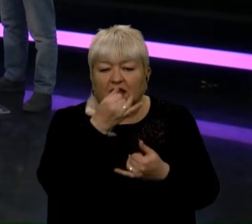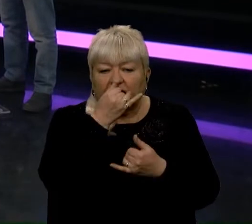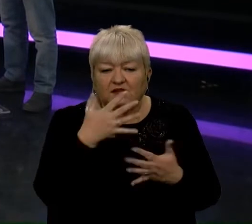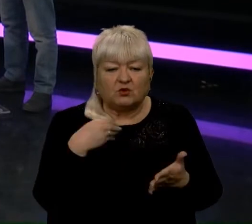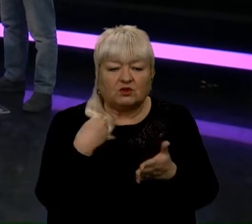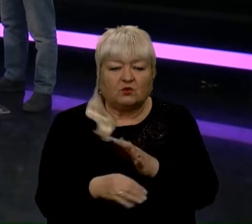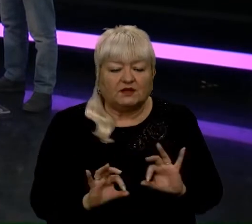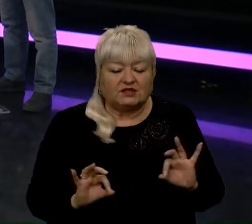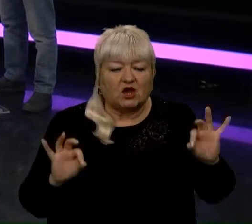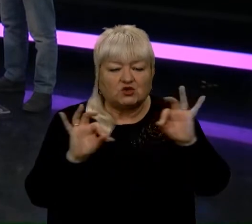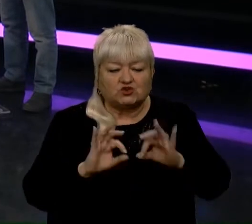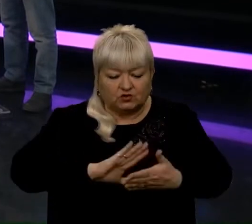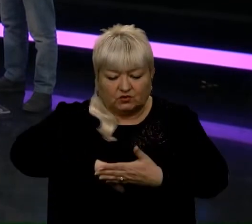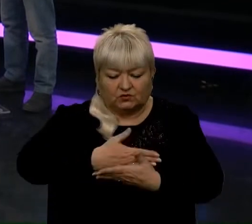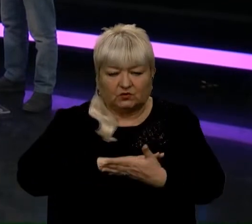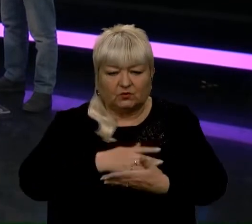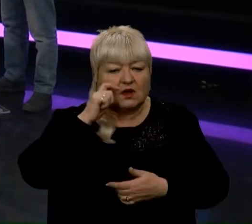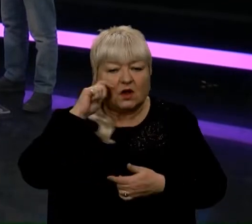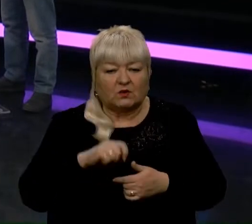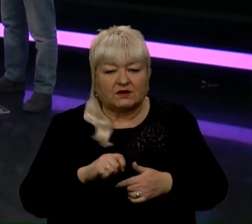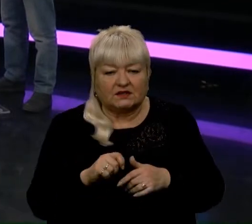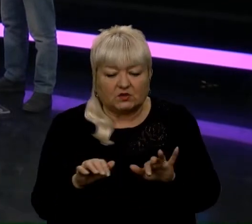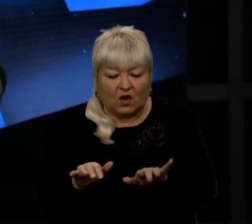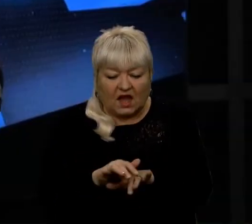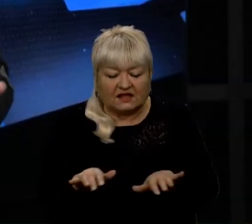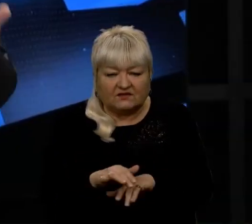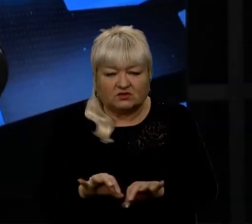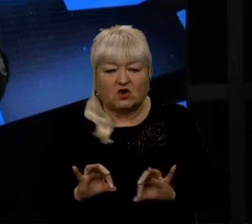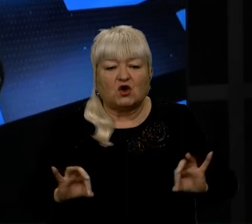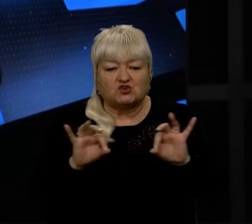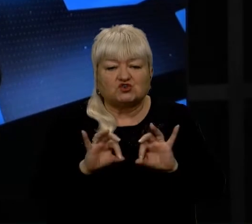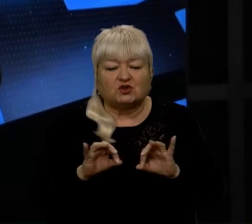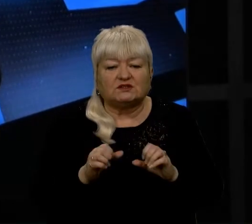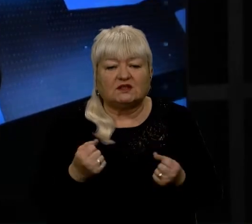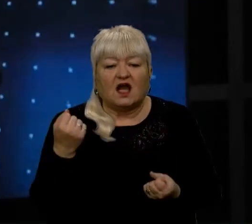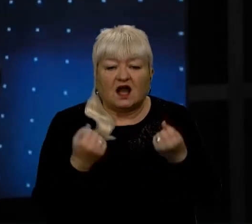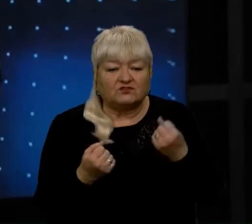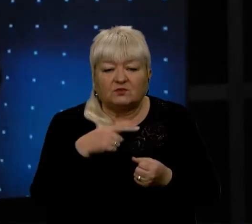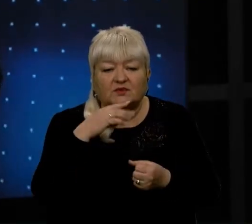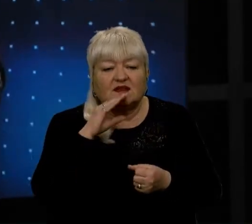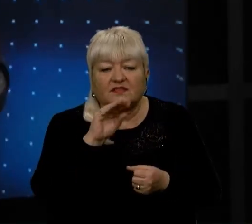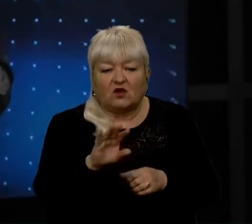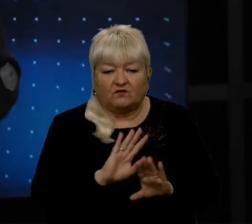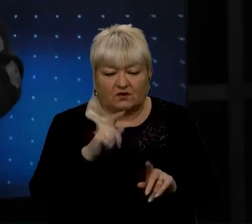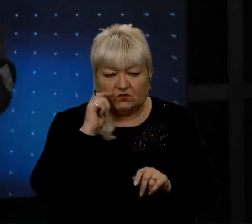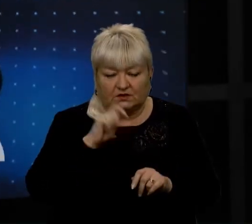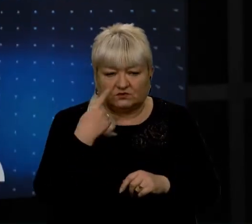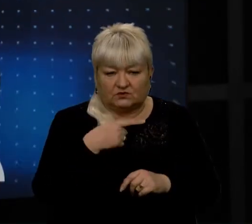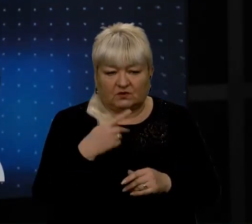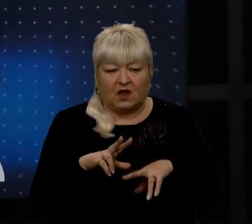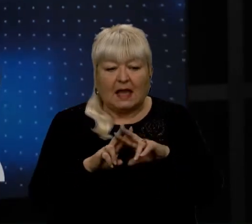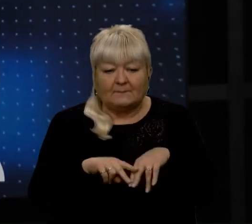ноутбука з українською клавіатурою. Жоден автомобіль не говорив до вас українською мовою. В